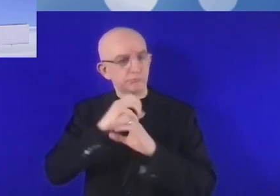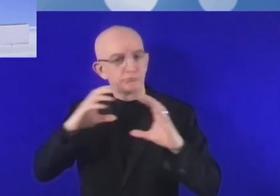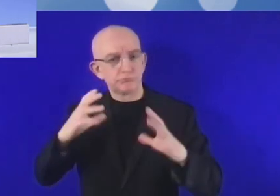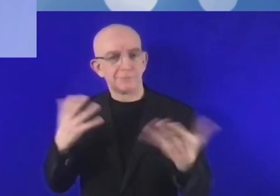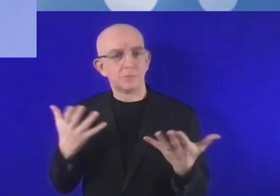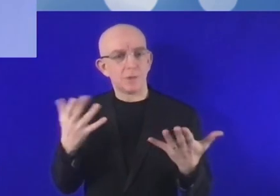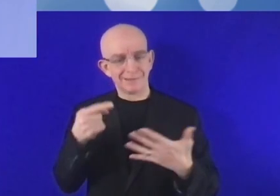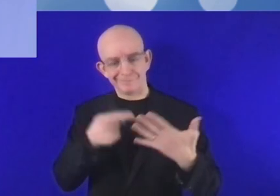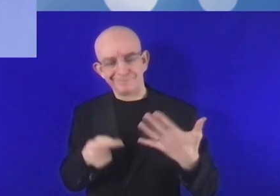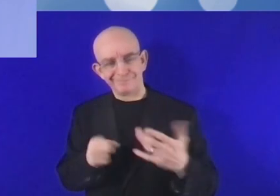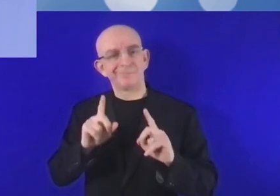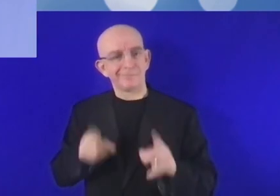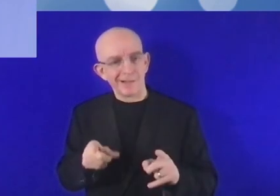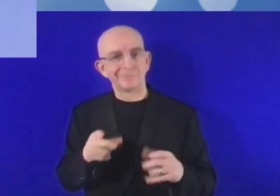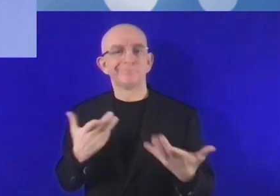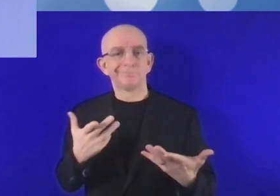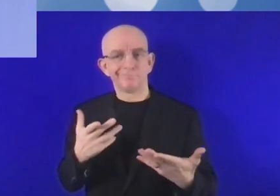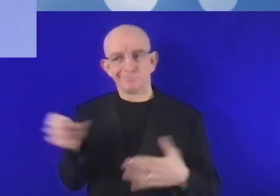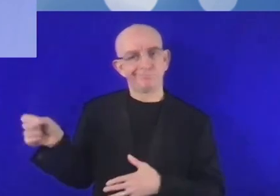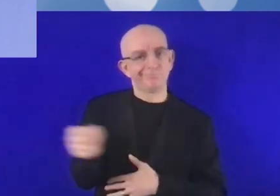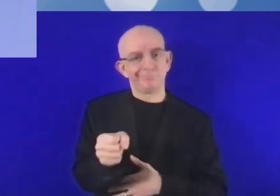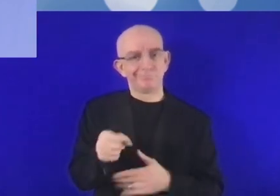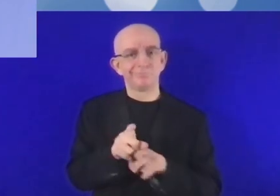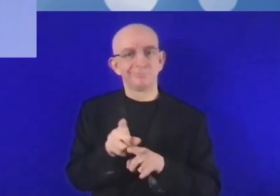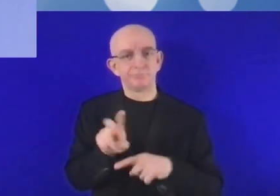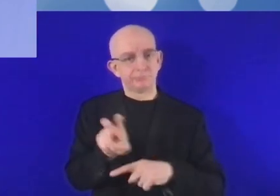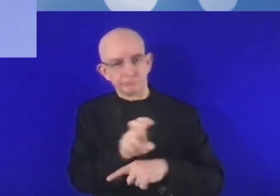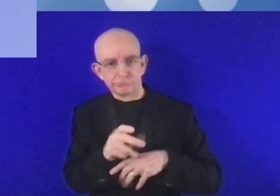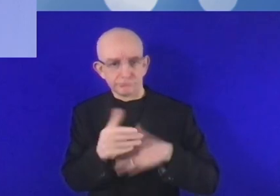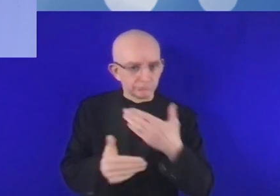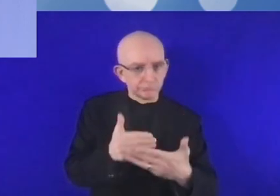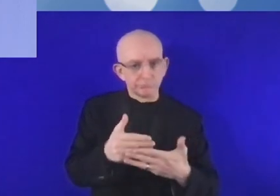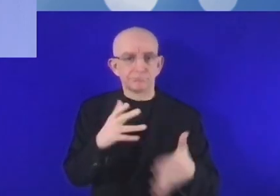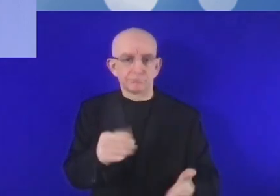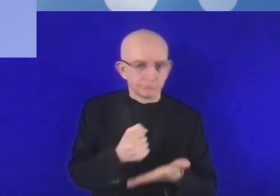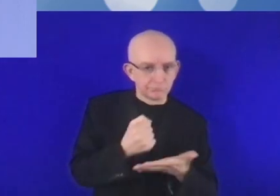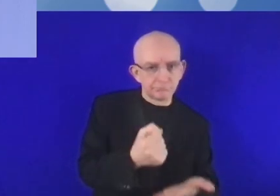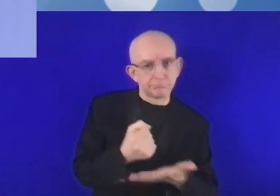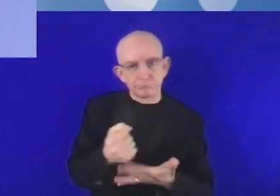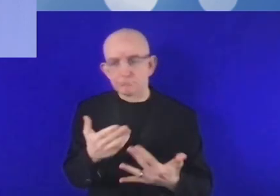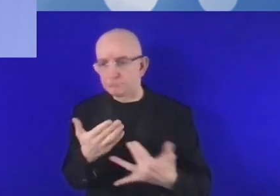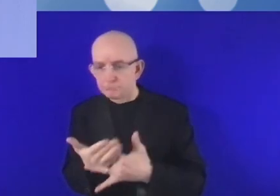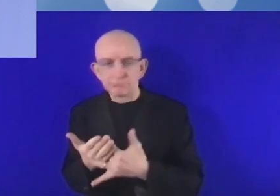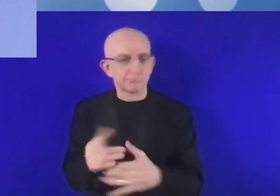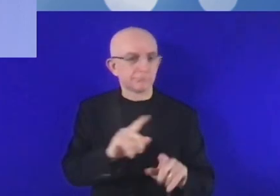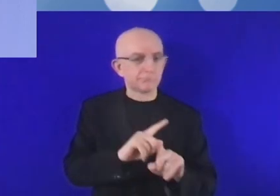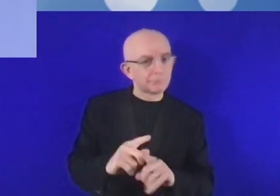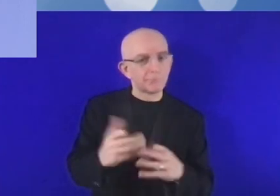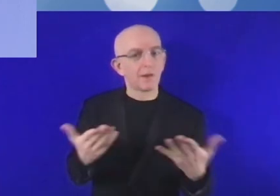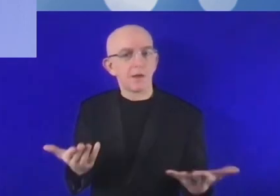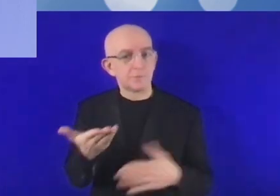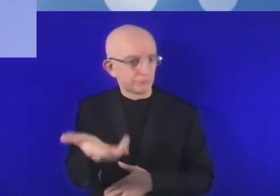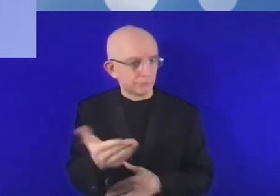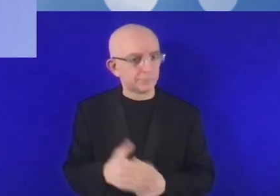D'accord. Merci beaucoup. Merci, Monsieur le Président. Comme vous le savez, la transformation